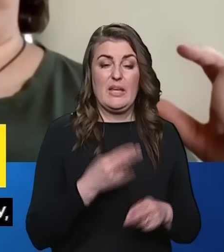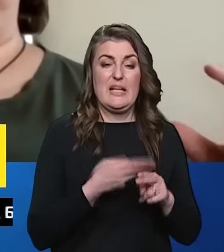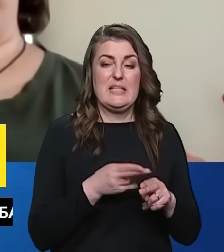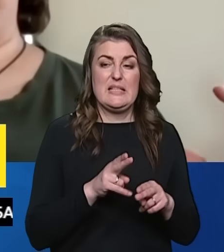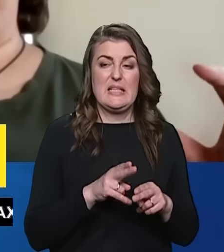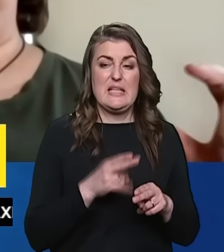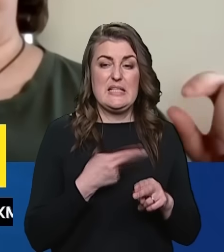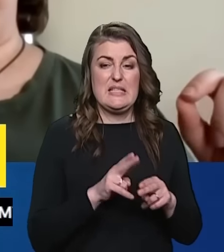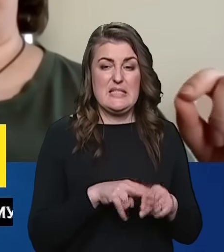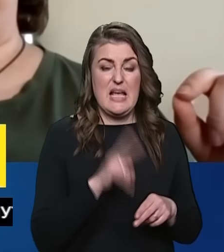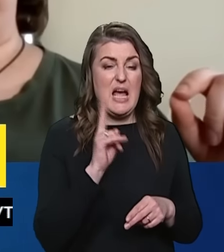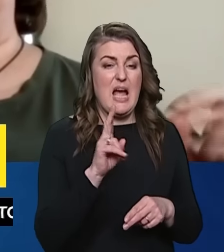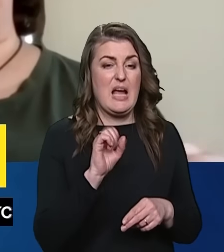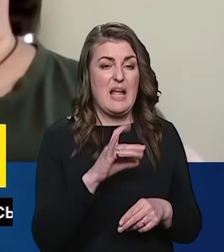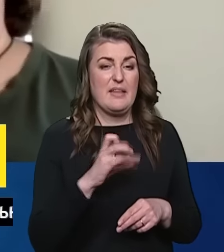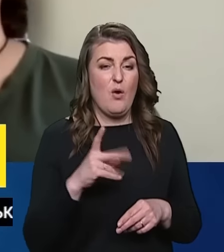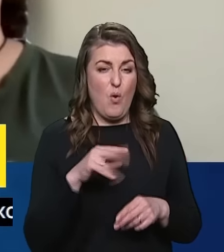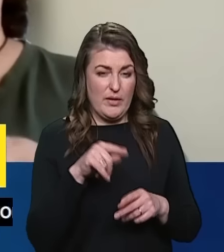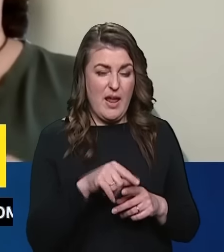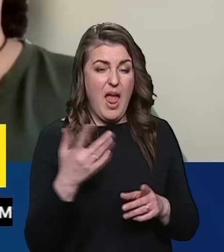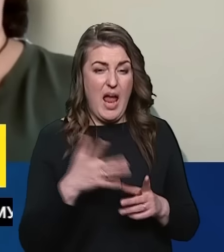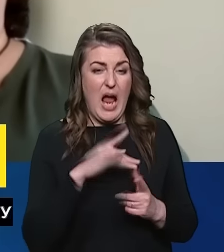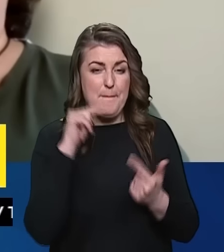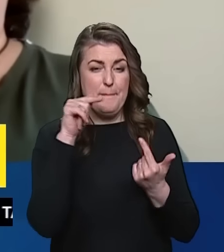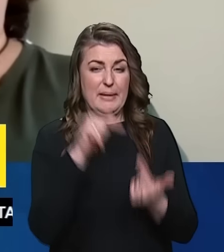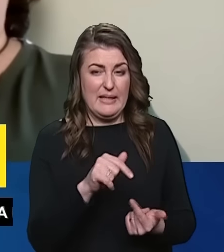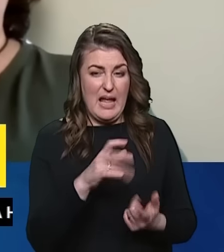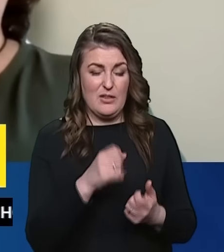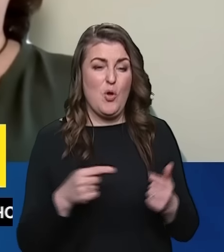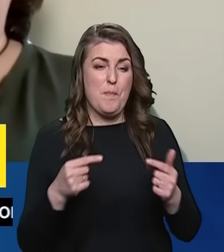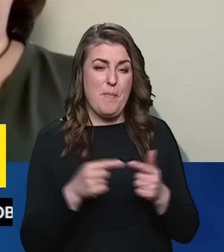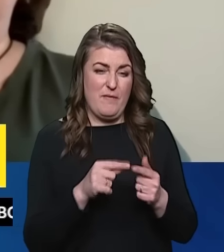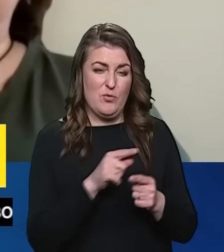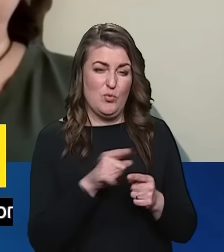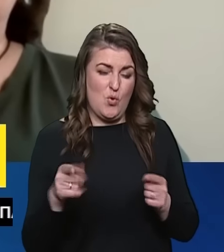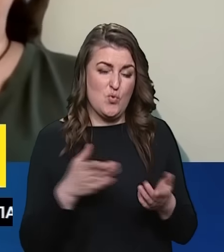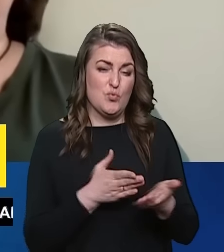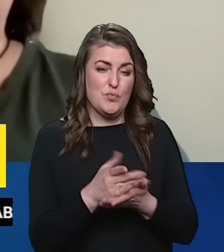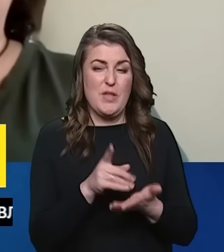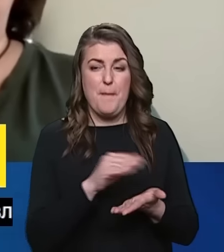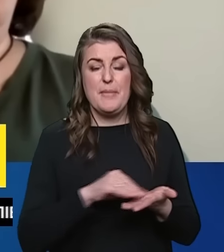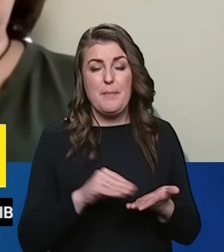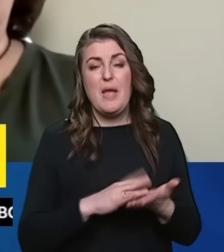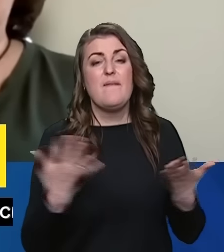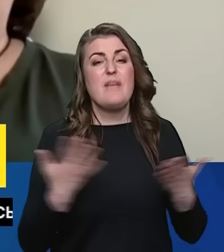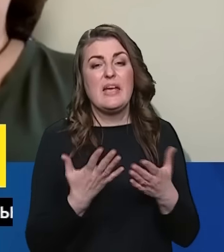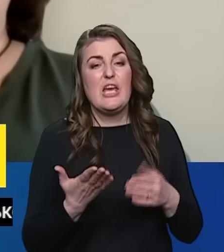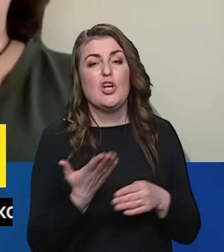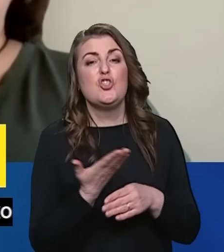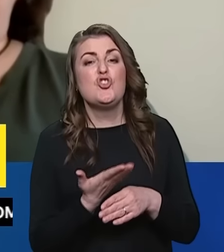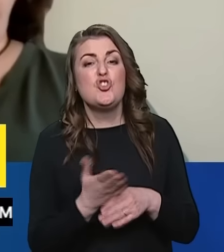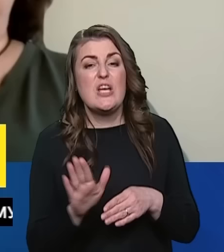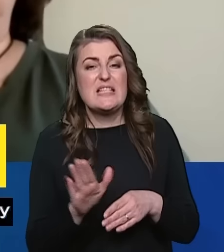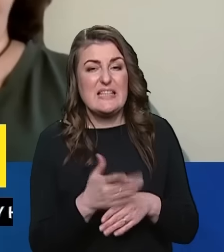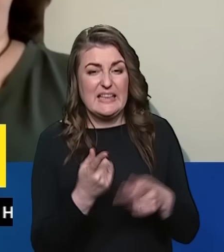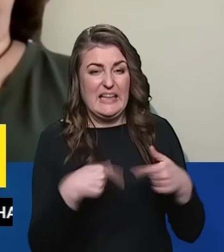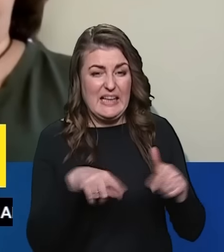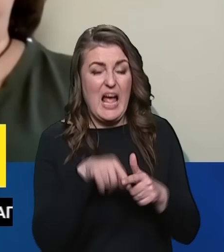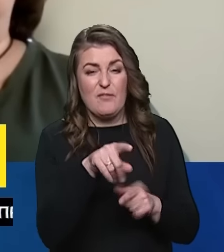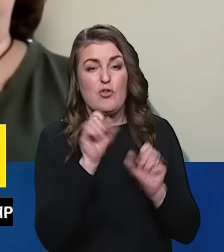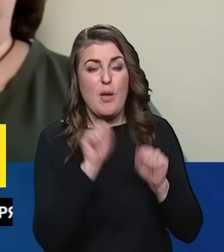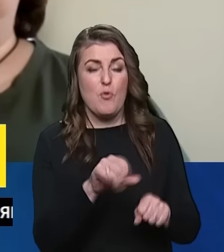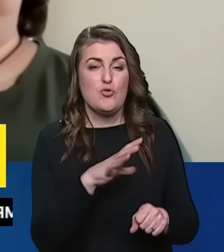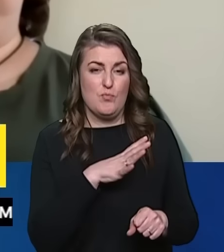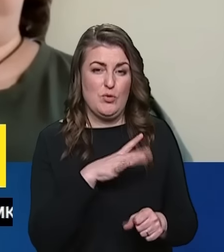категорія, яка придатна до певного роду служба, там написано, в яких частинах людина може